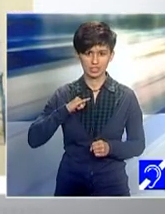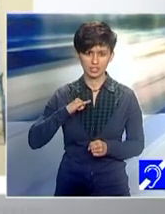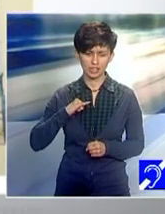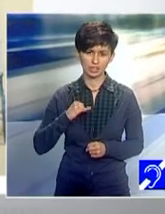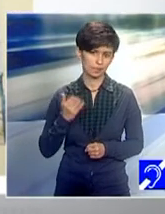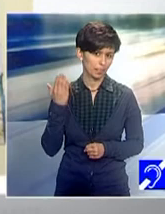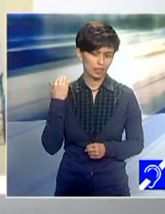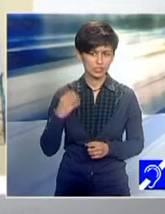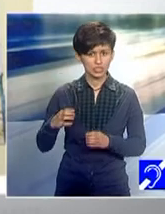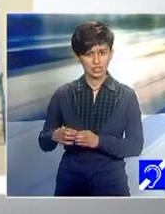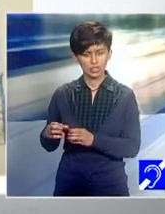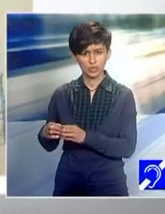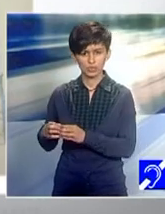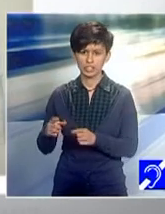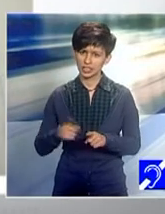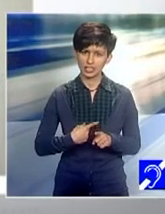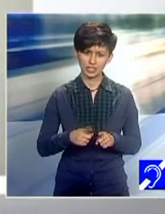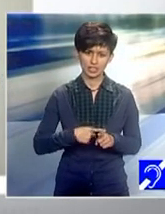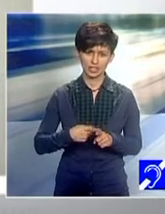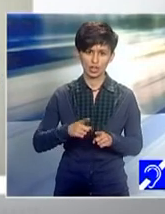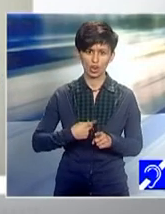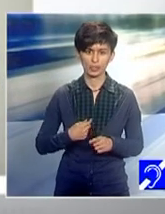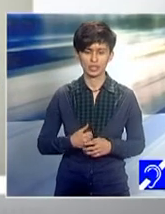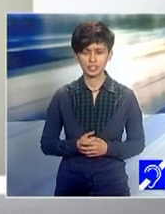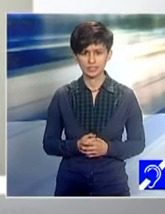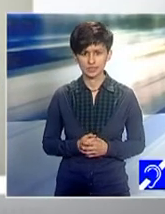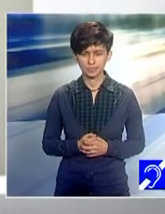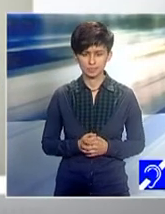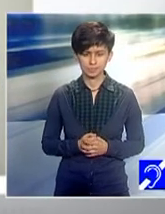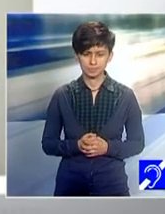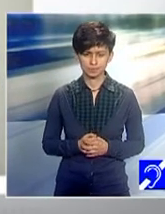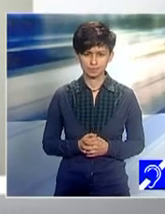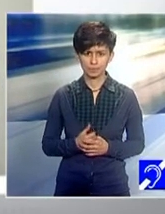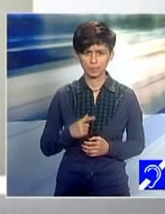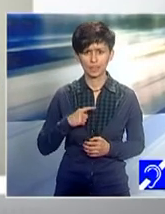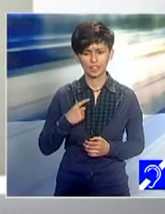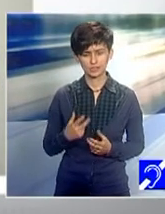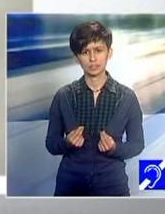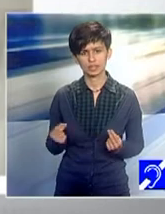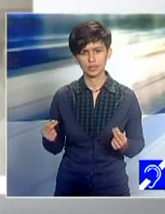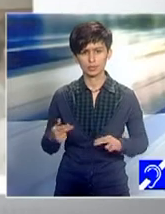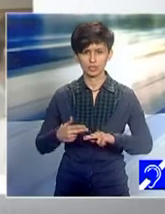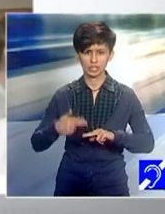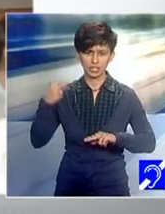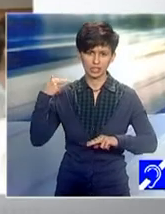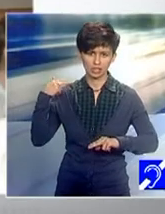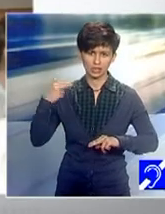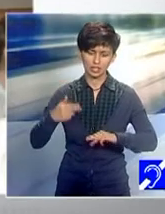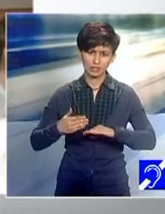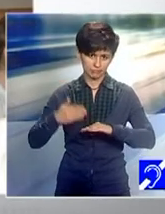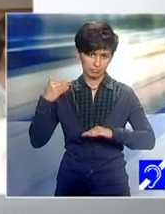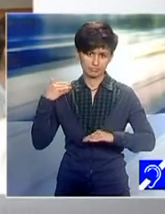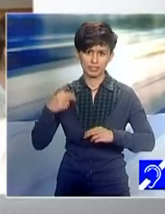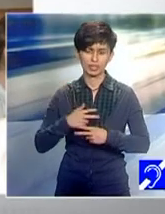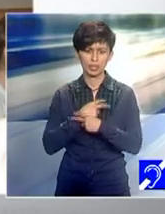cea din comunitatea de rom de la Palatka, mai ales pentru că, după cum bine știm, există multe prejudecăți în societatea noastră, despre romi și